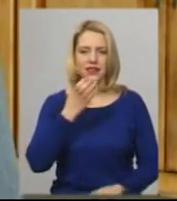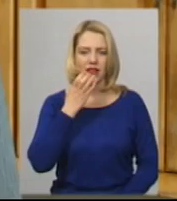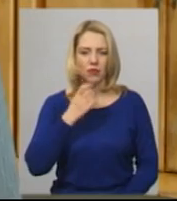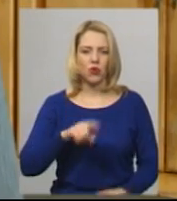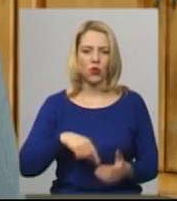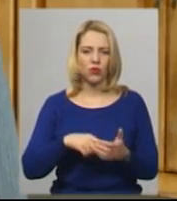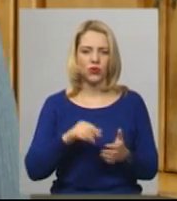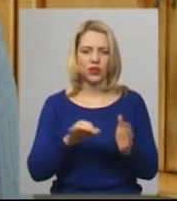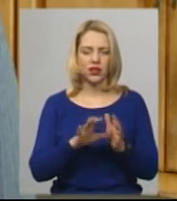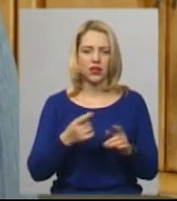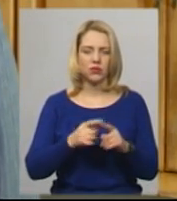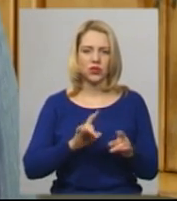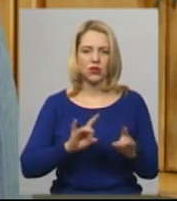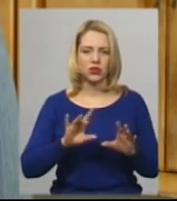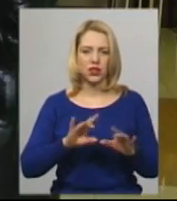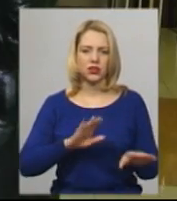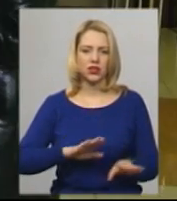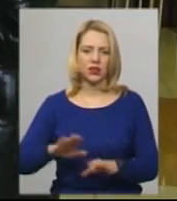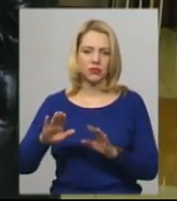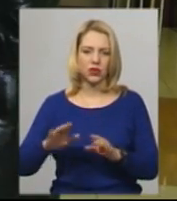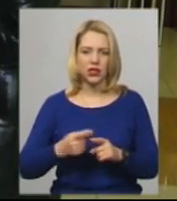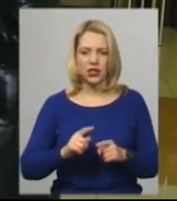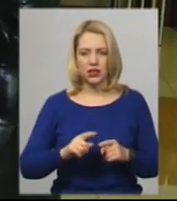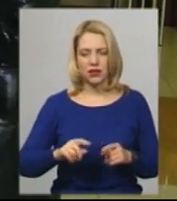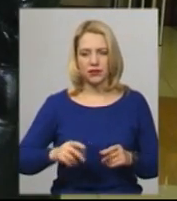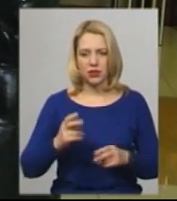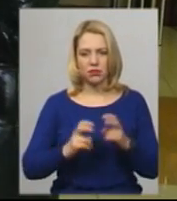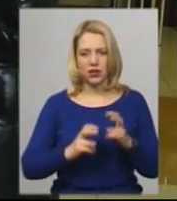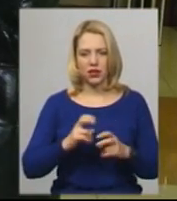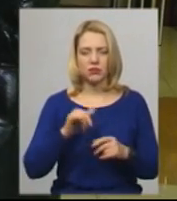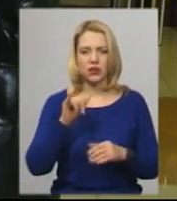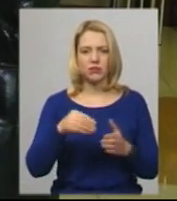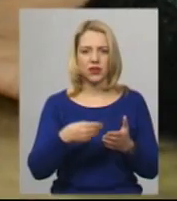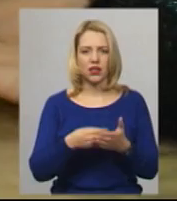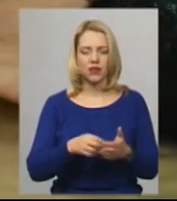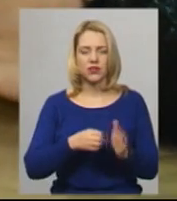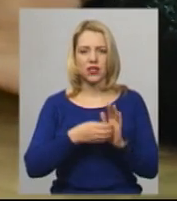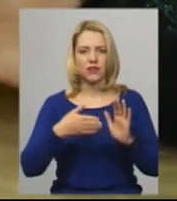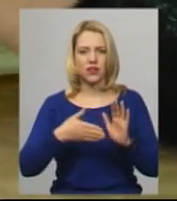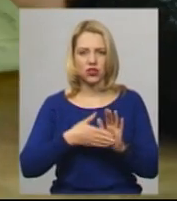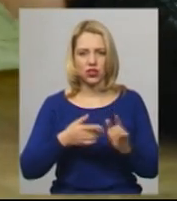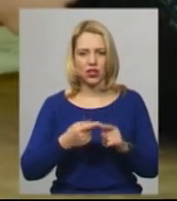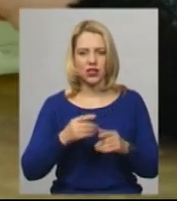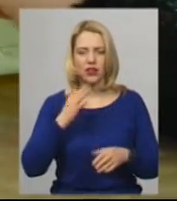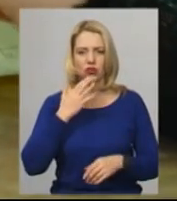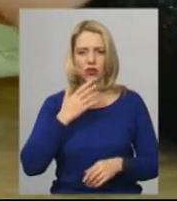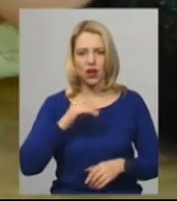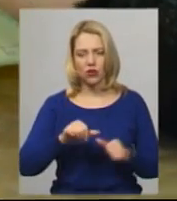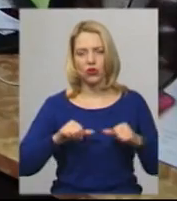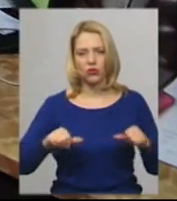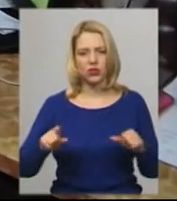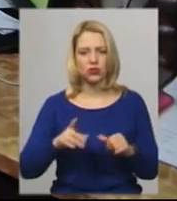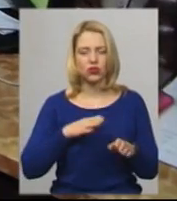заступниця директора підприємства Світлана Остапюк. Додає, у них діють тарифи, затверджені Національною комісією, що здійснює державне